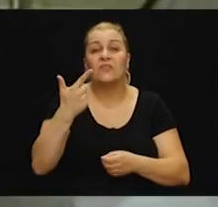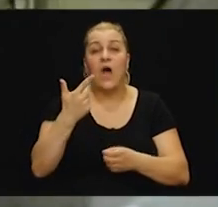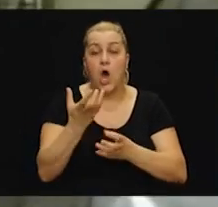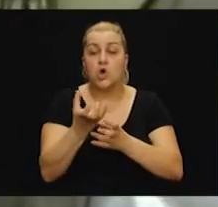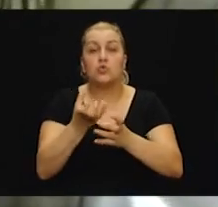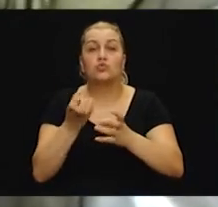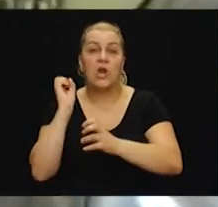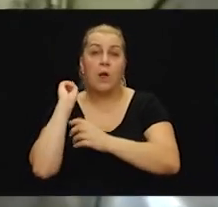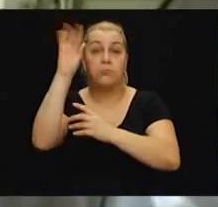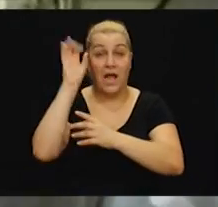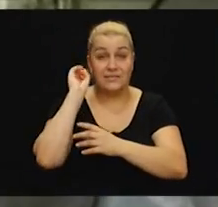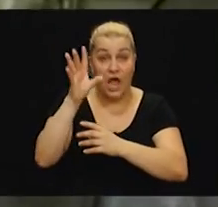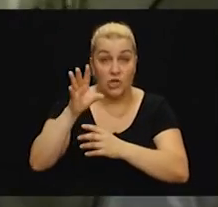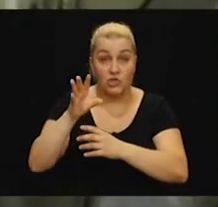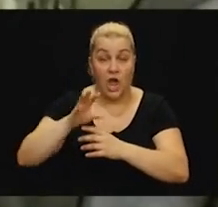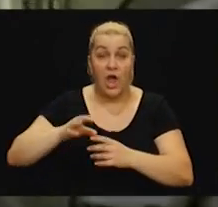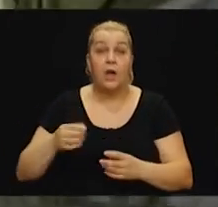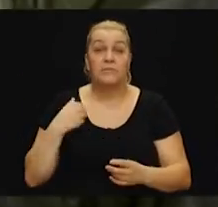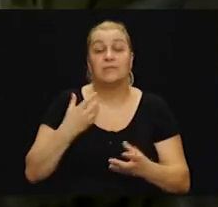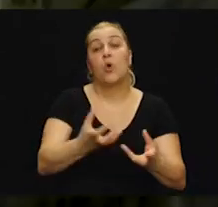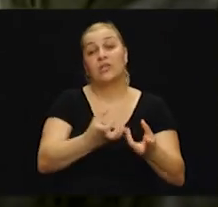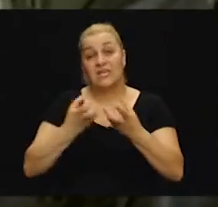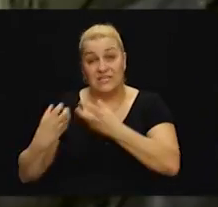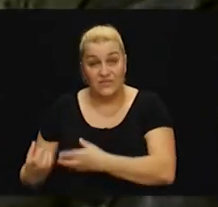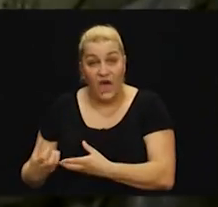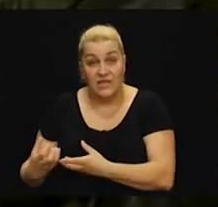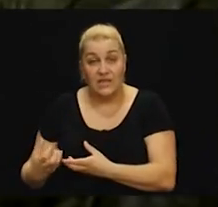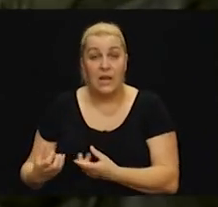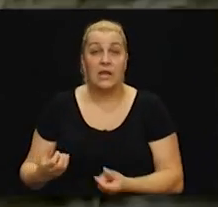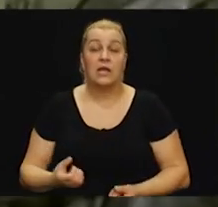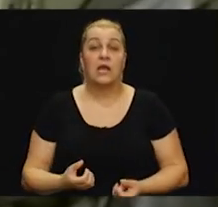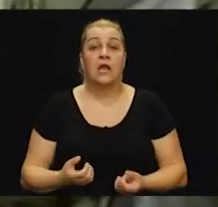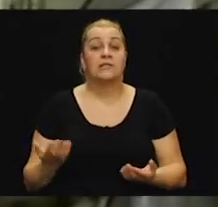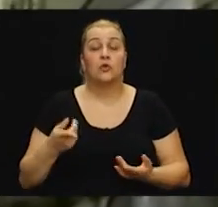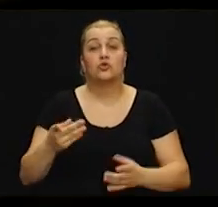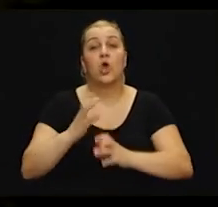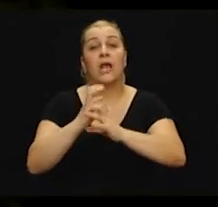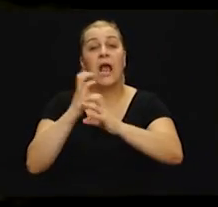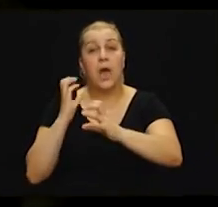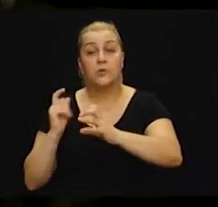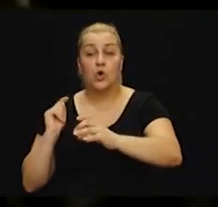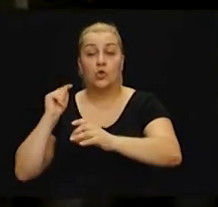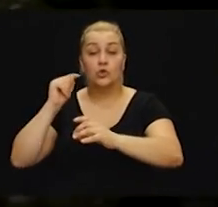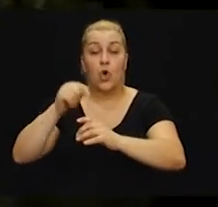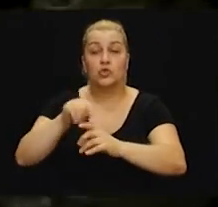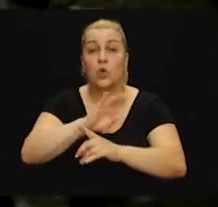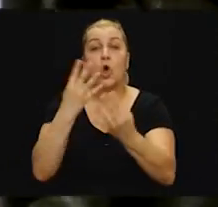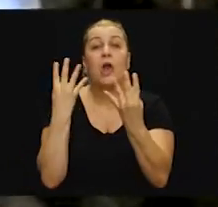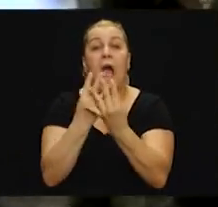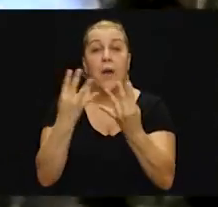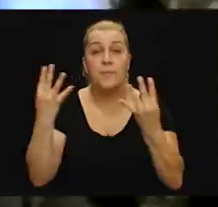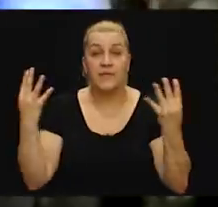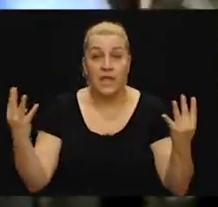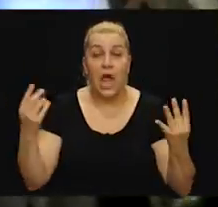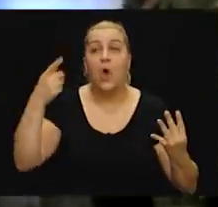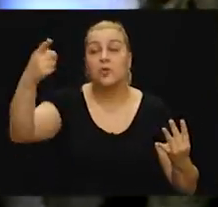bacača za nuždu i nismo ih izvadili sami time što je kamion došao do kapije i odmah se